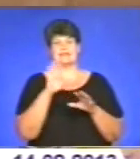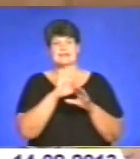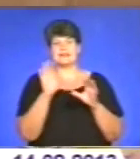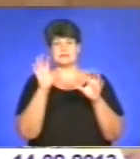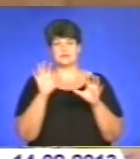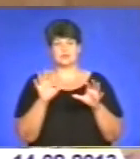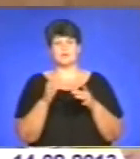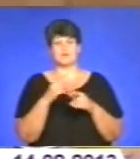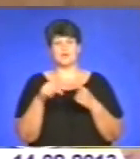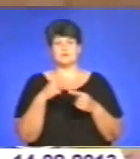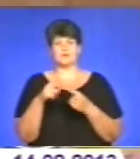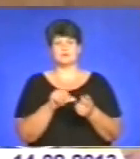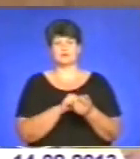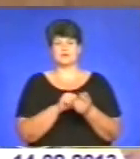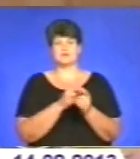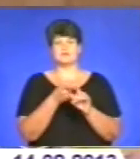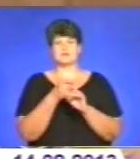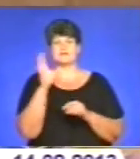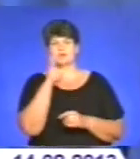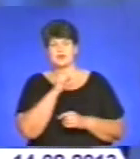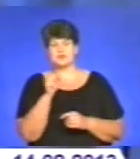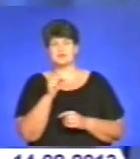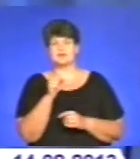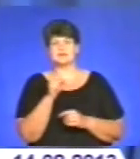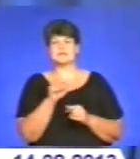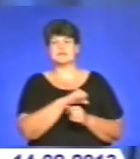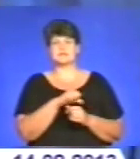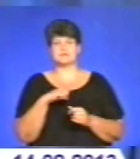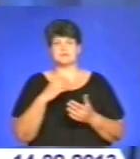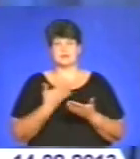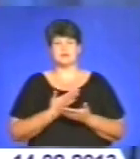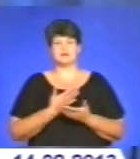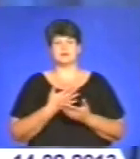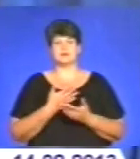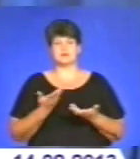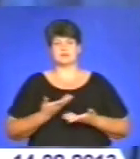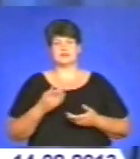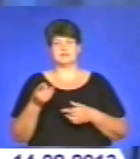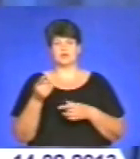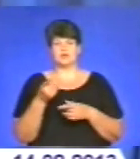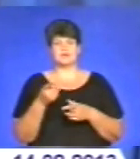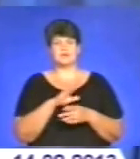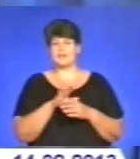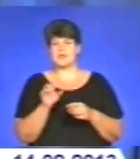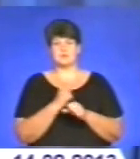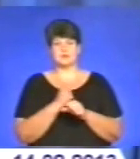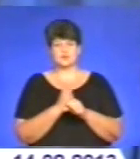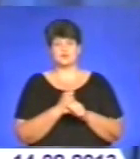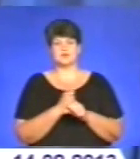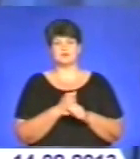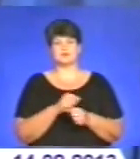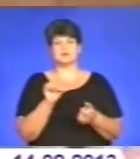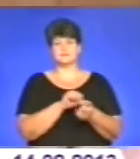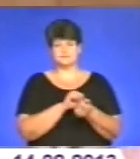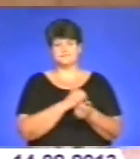обігом наркотиків, також за злочини, пов'язані з крадіжками. Сам він є жителем обласного центру. Тривалий час ніде не працює, вживає наркотичні